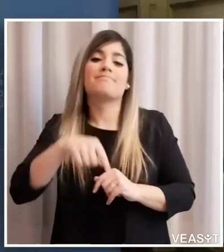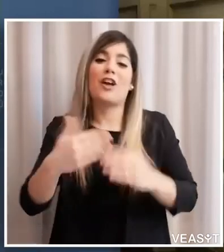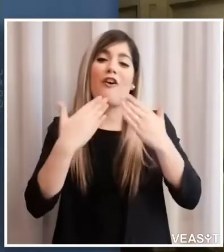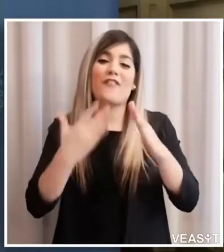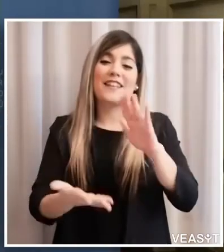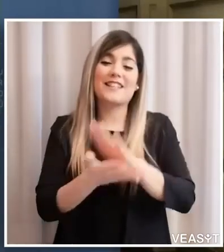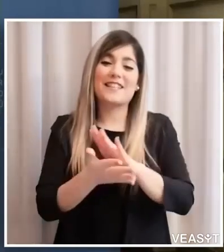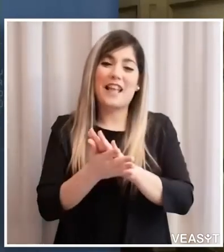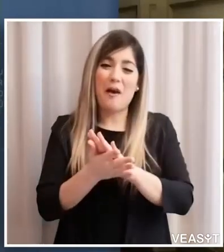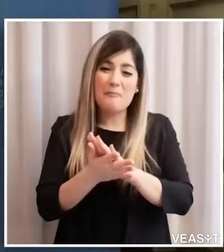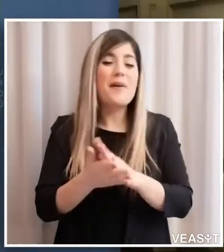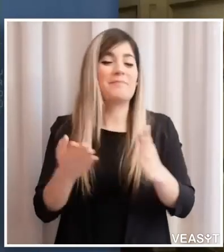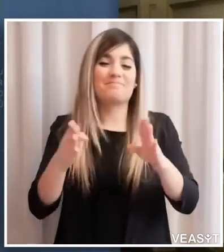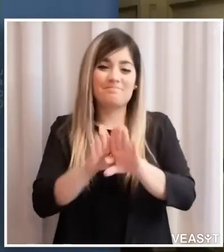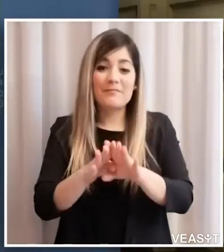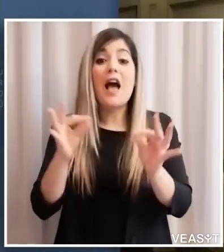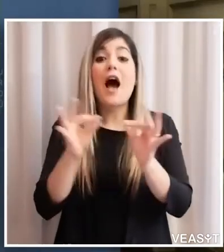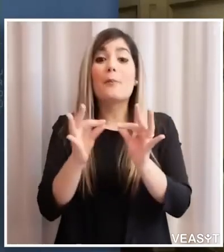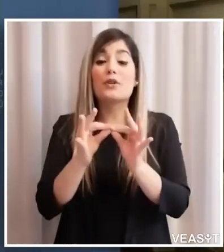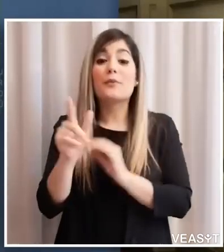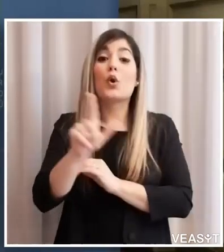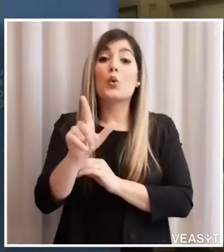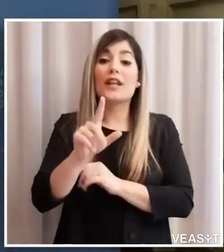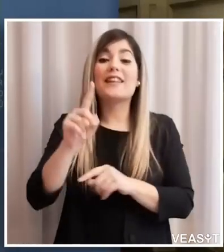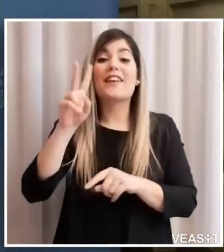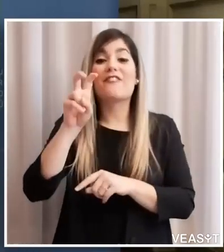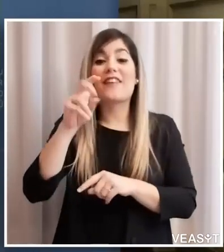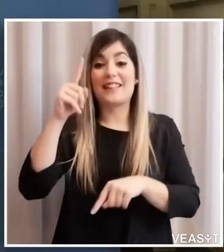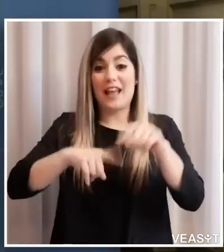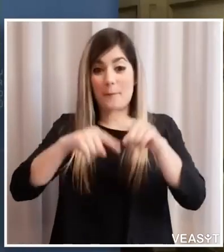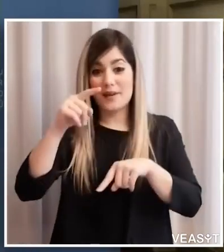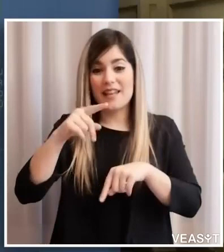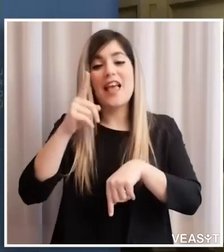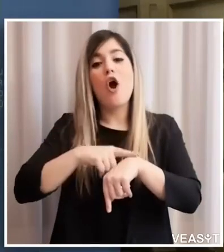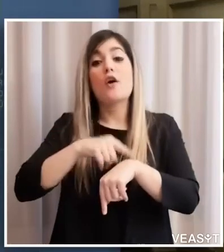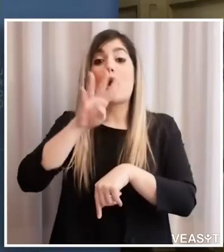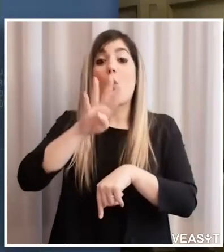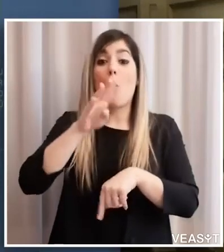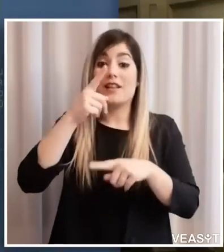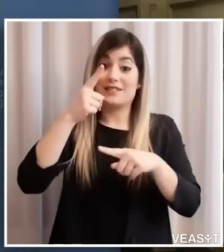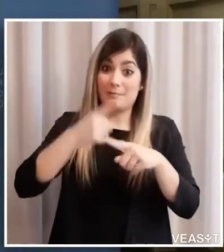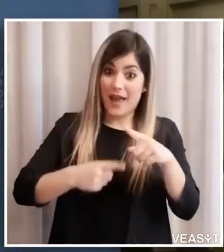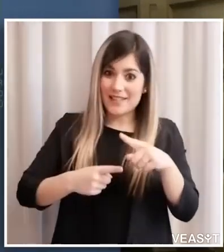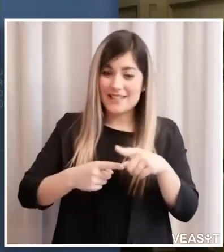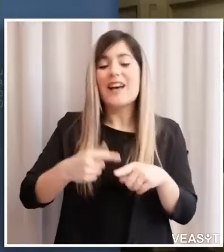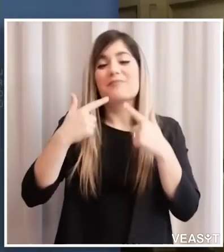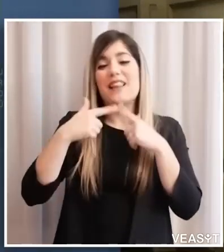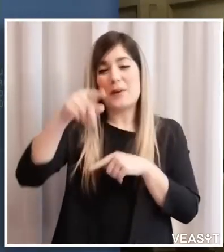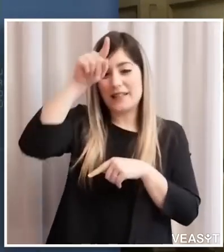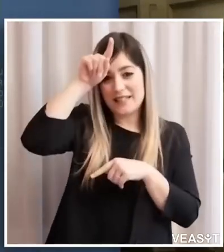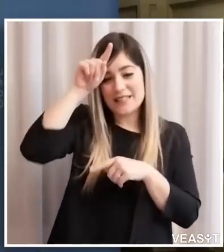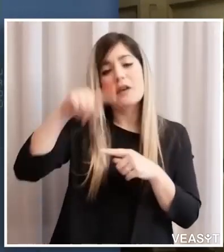e vediamo appuntamento lunedì 20 aprile alle ore 16.30 con la parte in lingua tedesca alla quale seguirà come di consueto alle ore 17